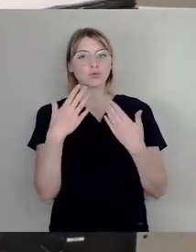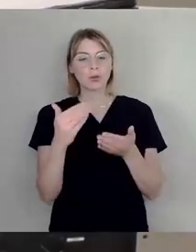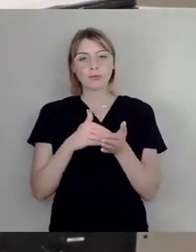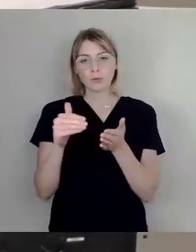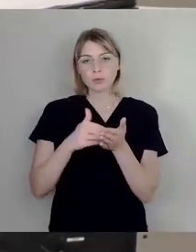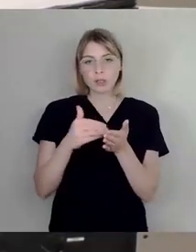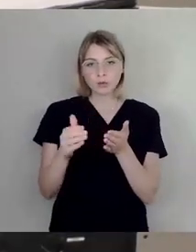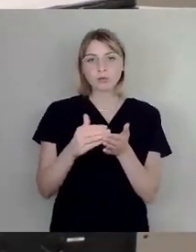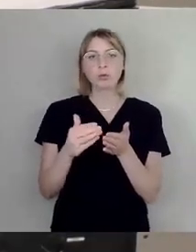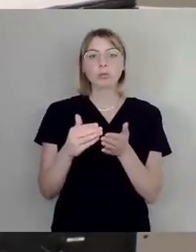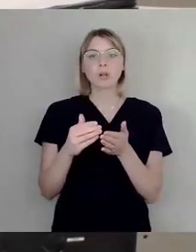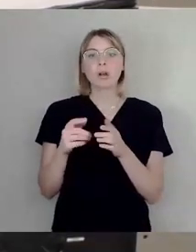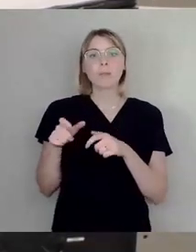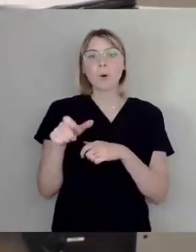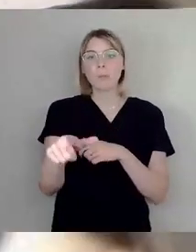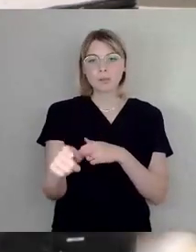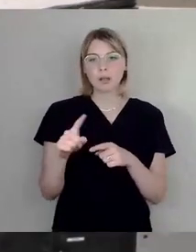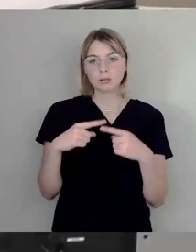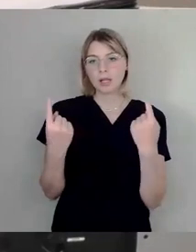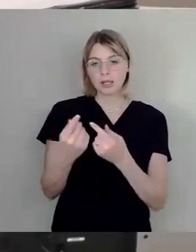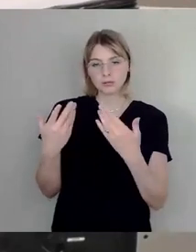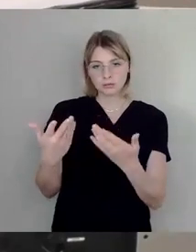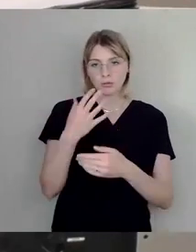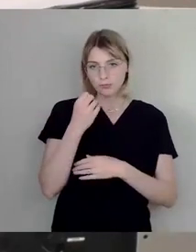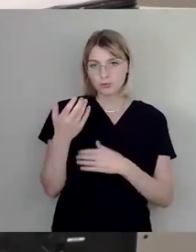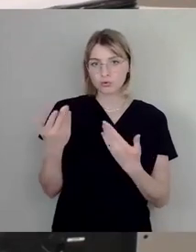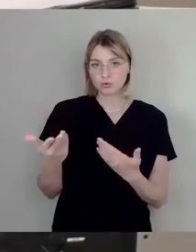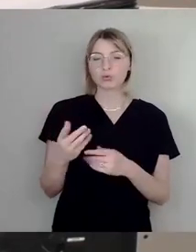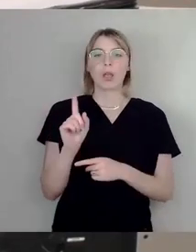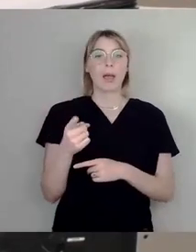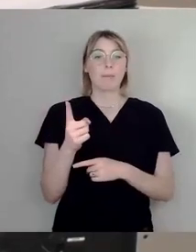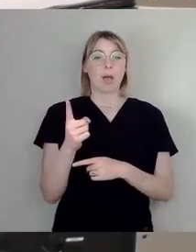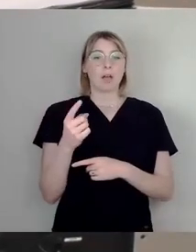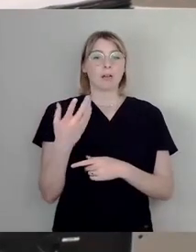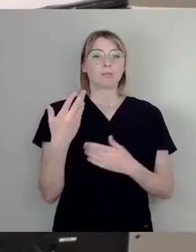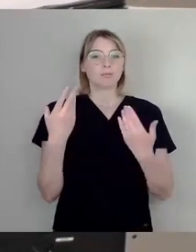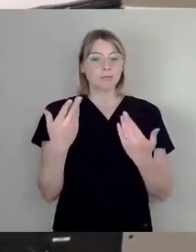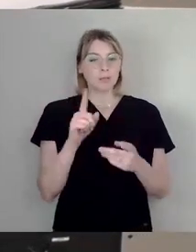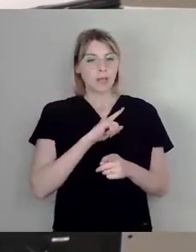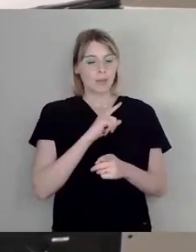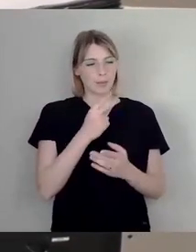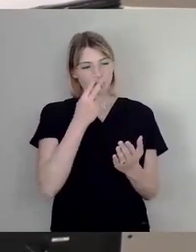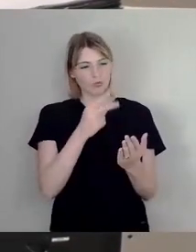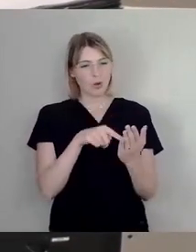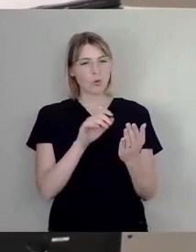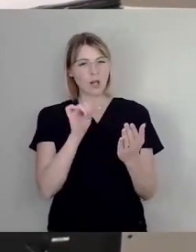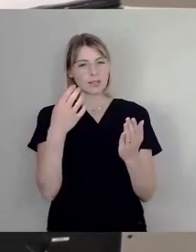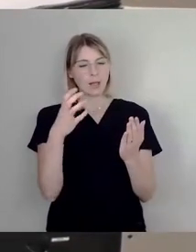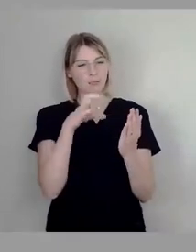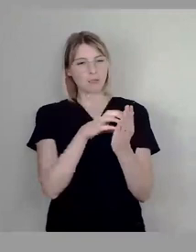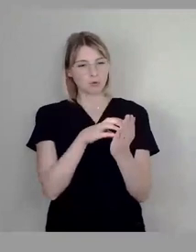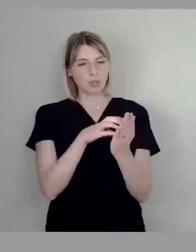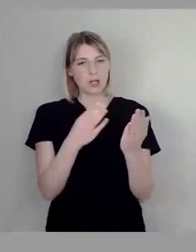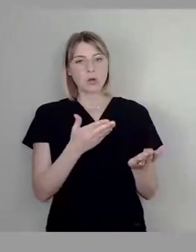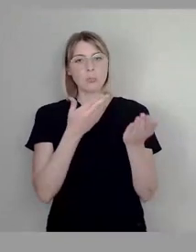Ist aber so, dass wir uns mal oder ich mir habe mal angeschaut, den ersten Abschnitt, jetzt übergeben worden ist und hatte dann